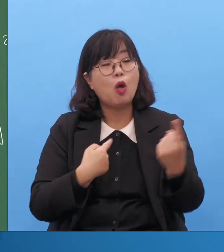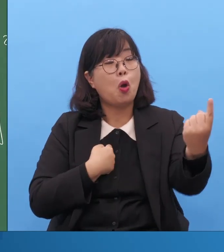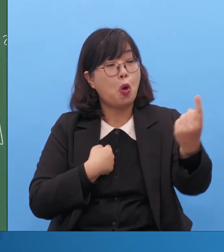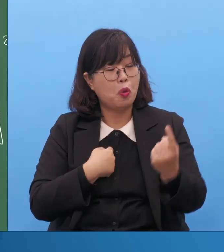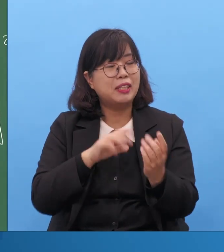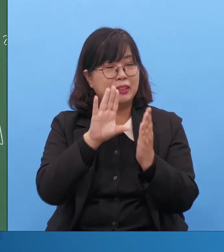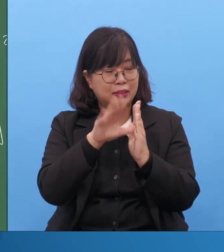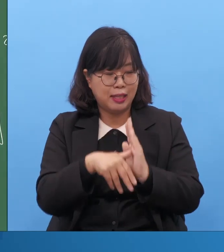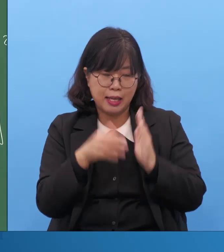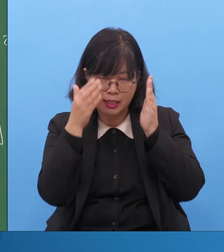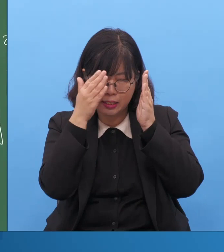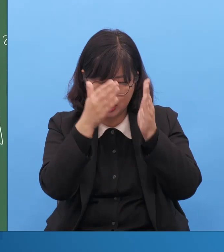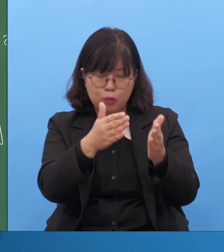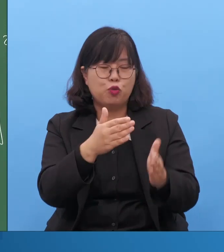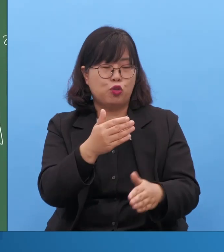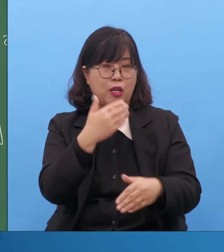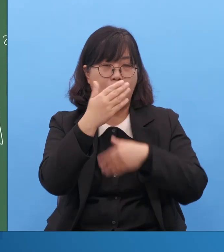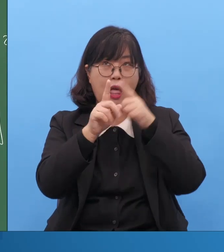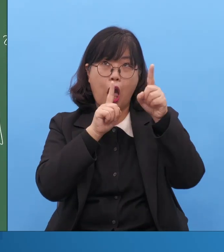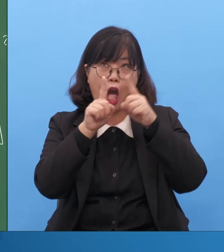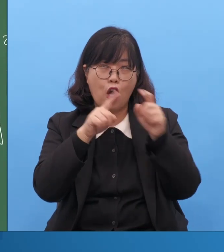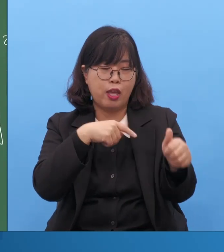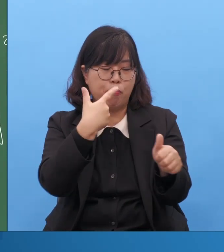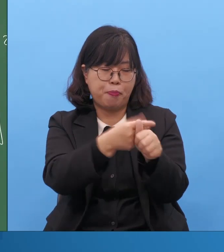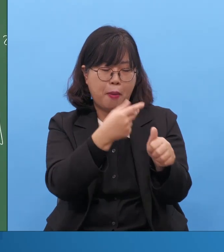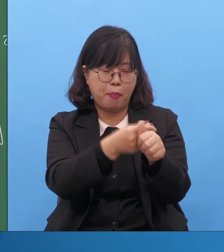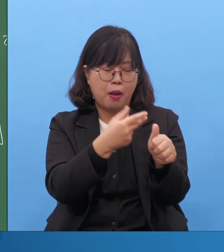나머지는 이제 예배 회복입니다.